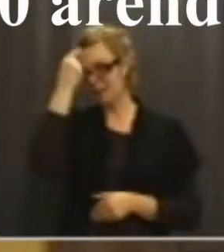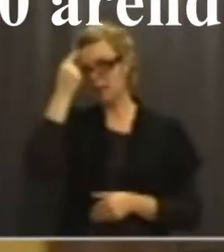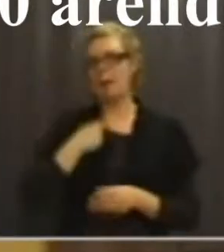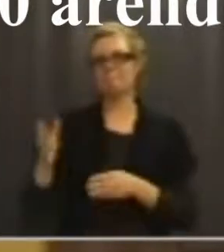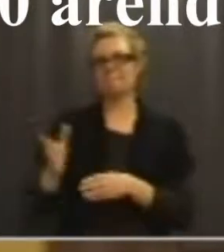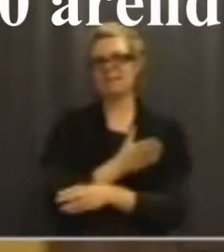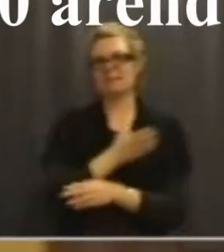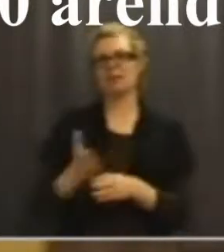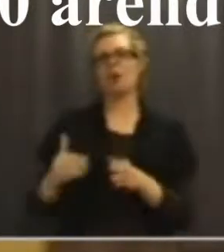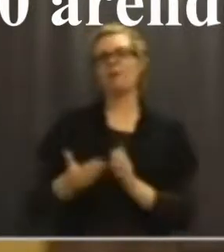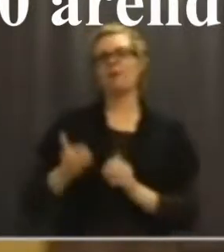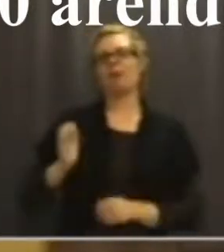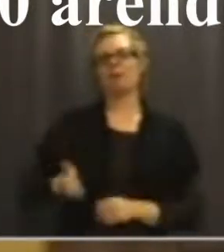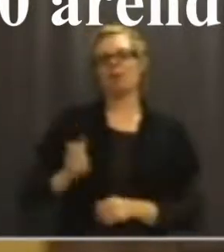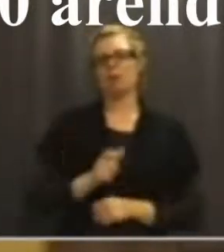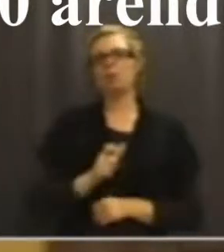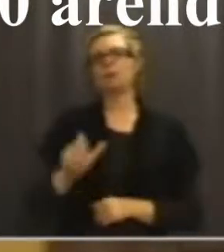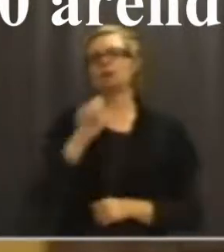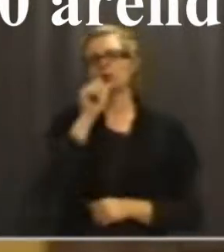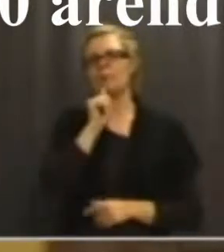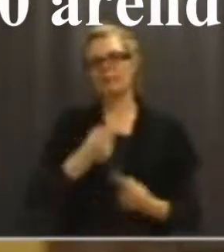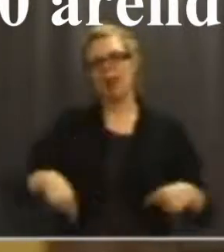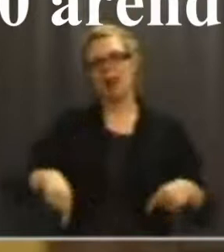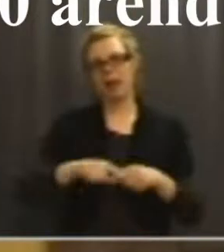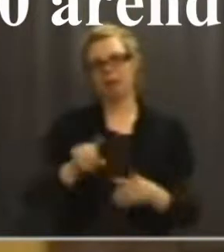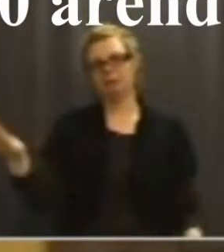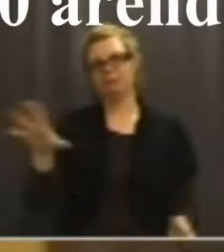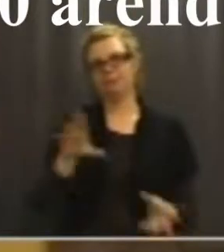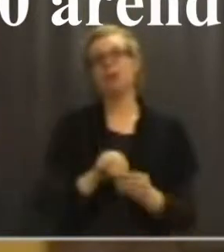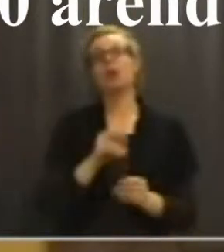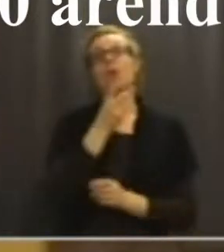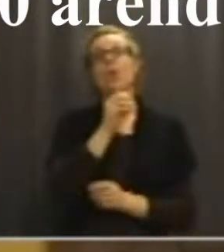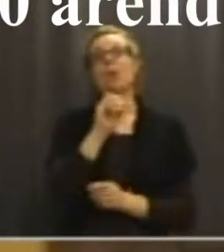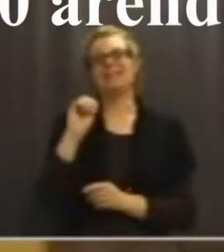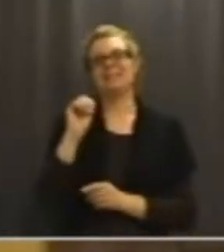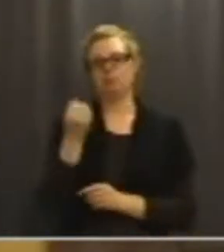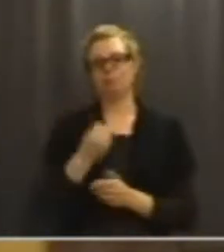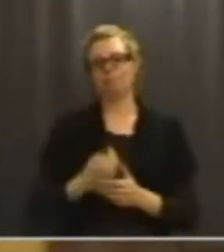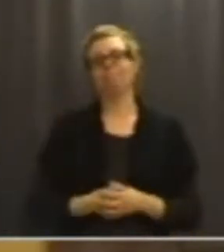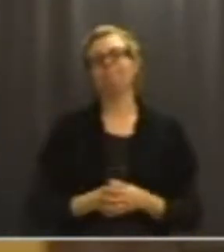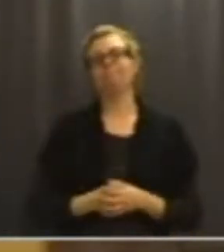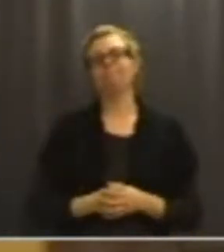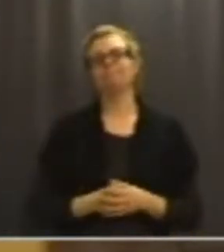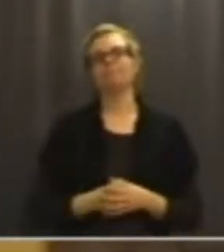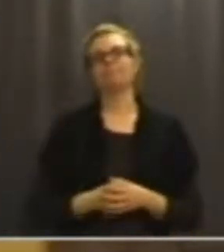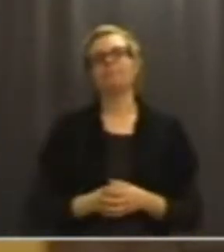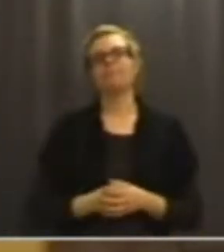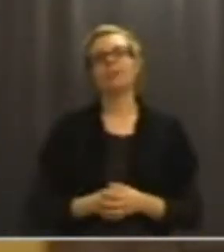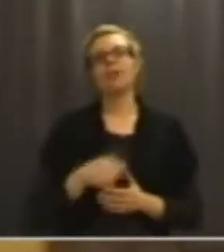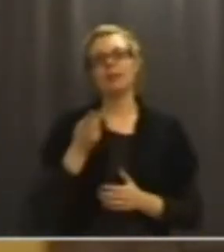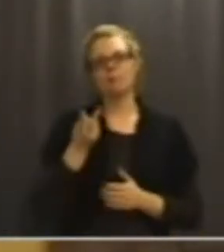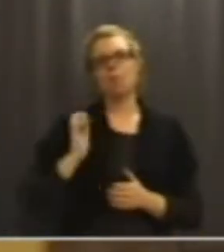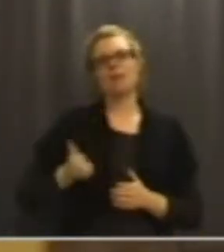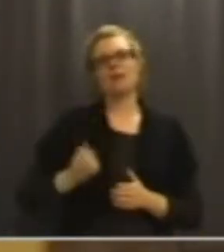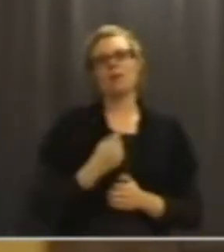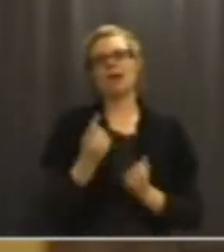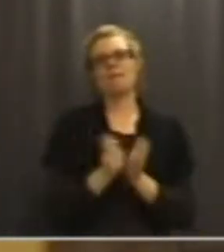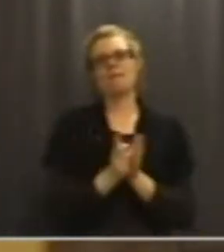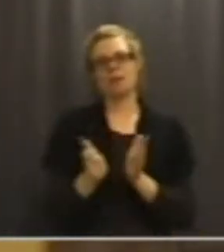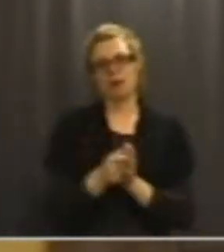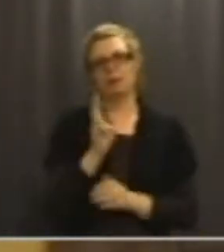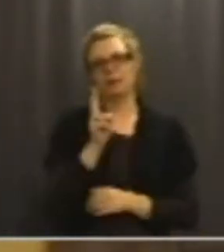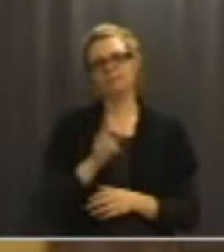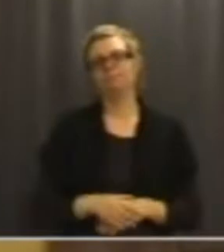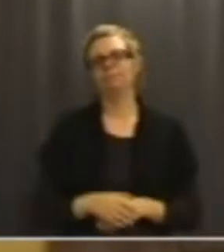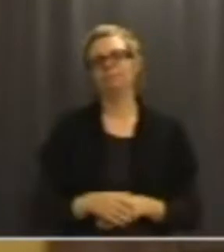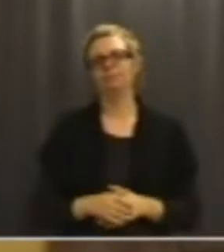misshandel av kvinnor i Jönköpings län 2009. Det är två kvinnor per vecka ungefär.